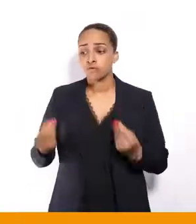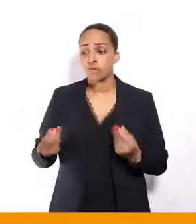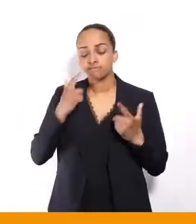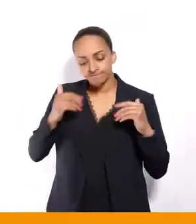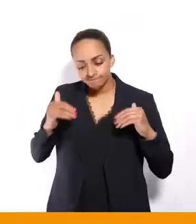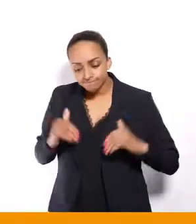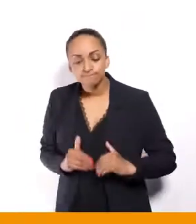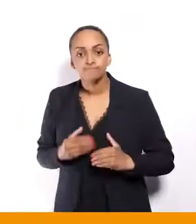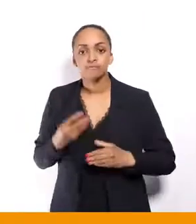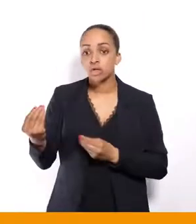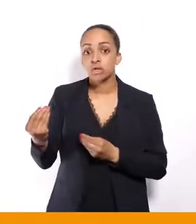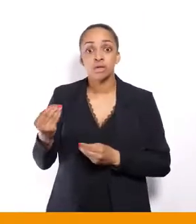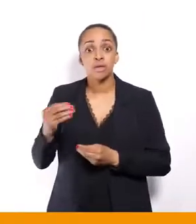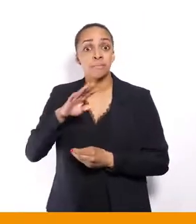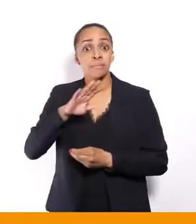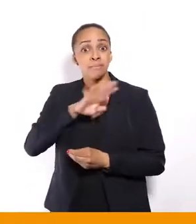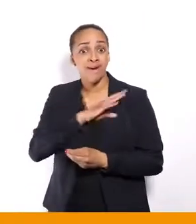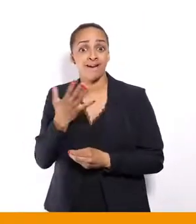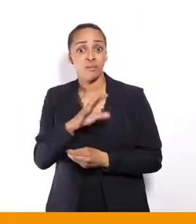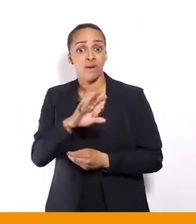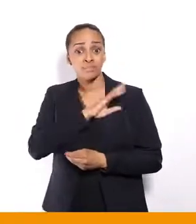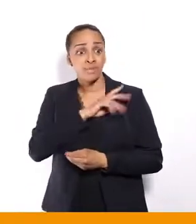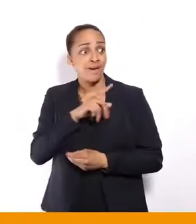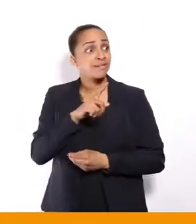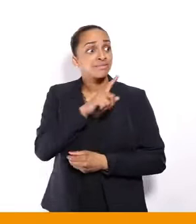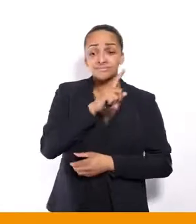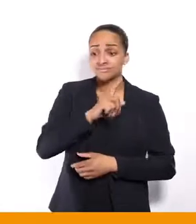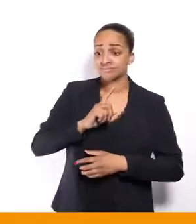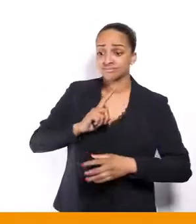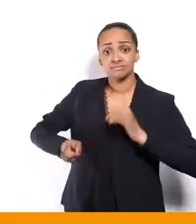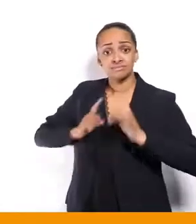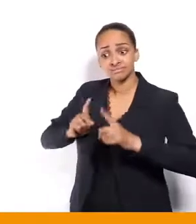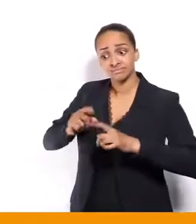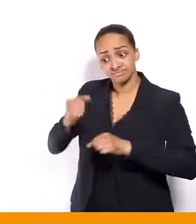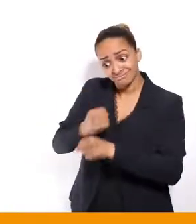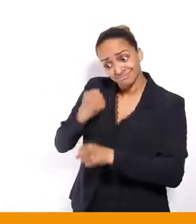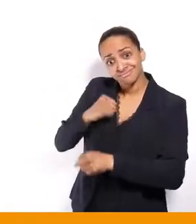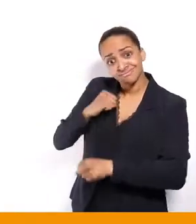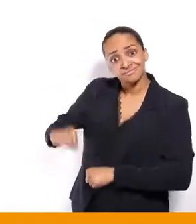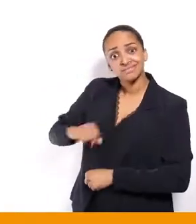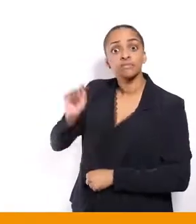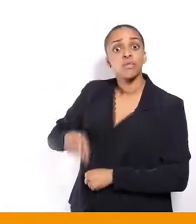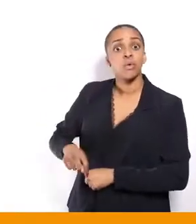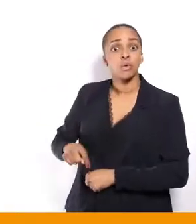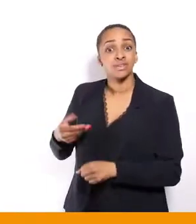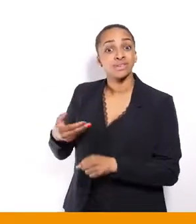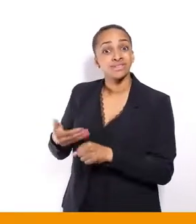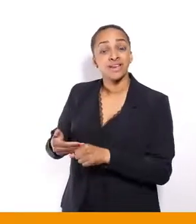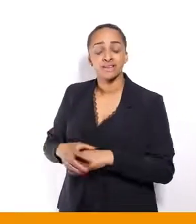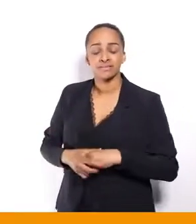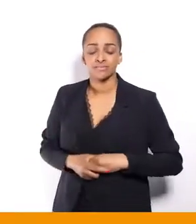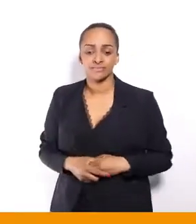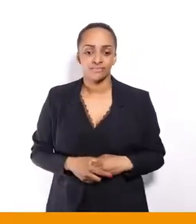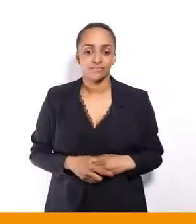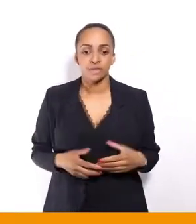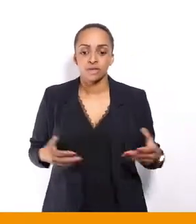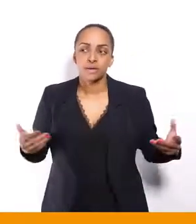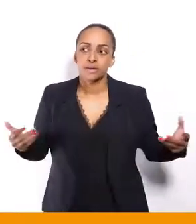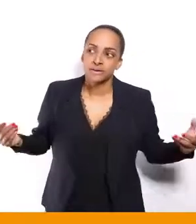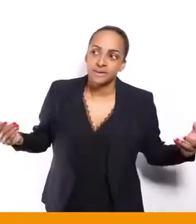produit de l'exploitation. Alors, bon, moi, je n'ai pas d'autre, comment dire,